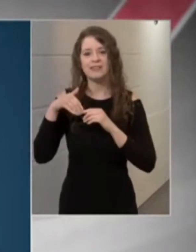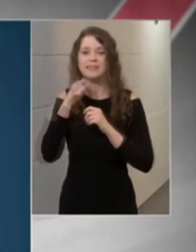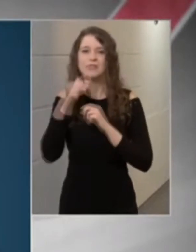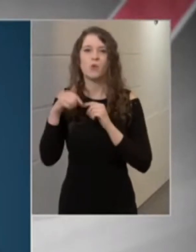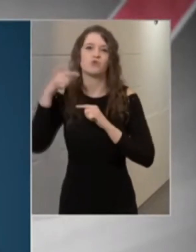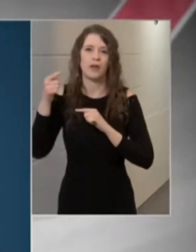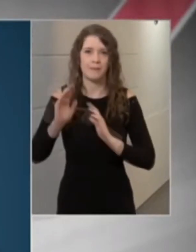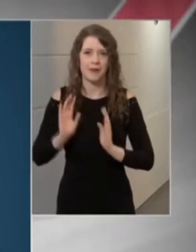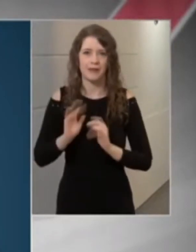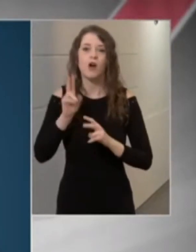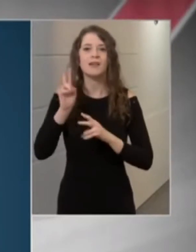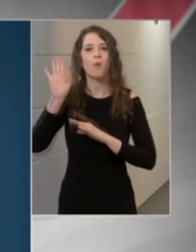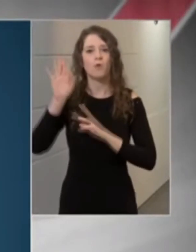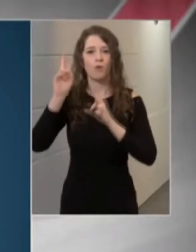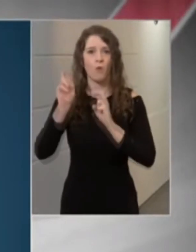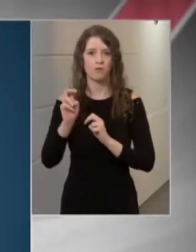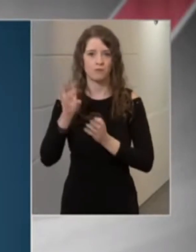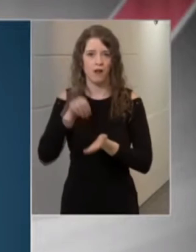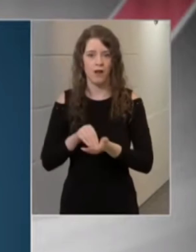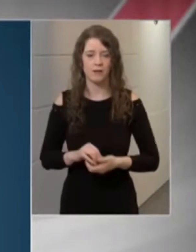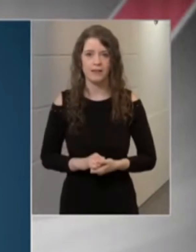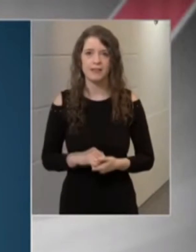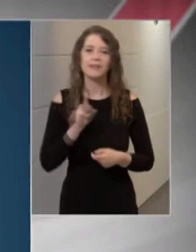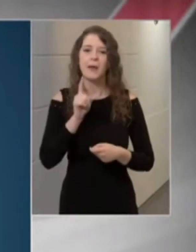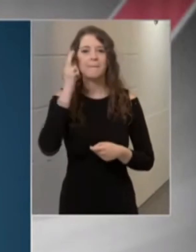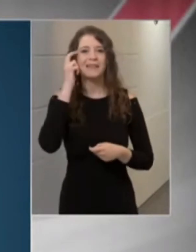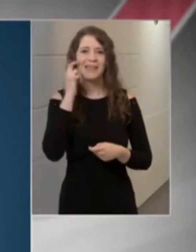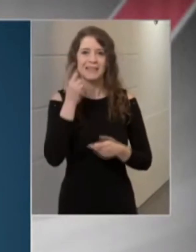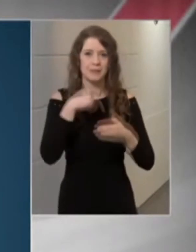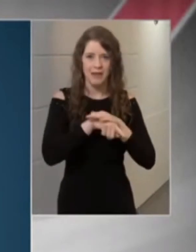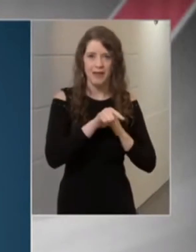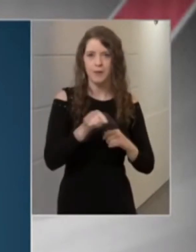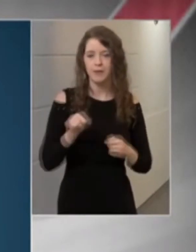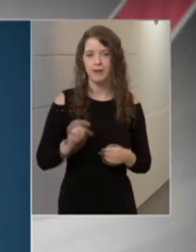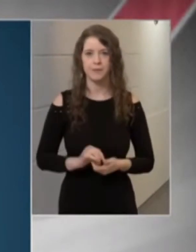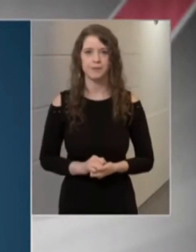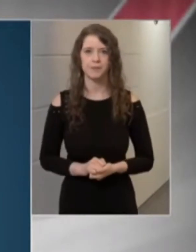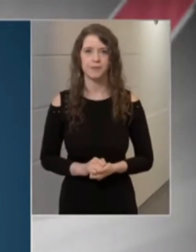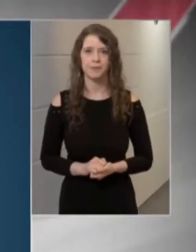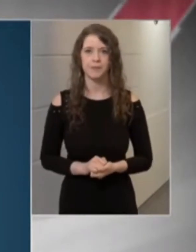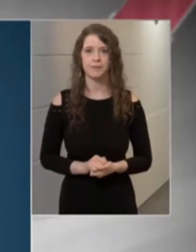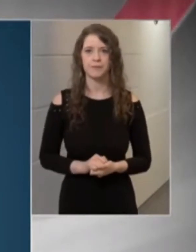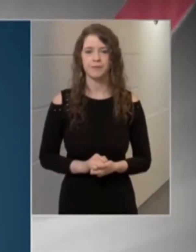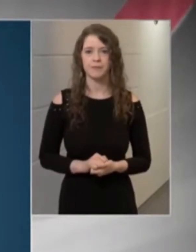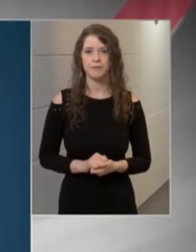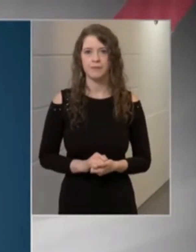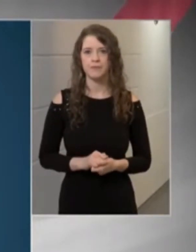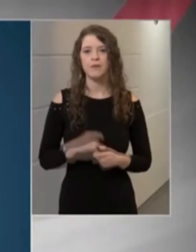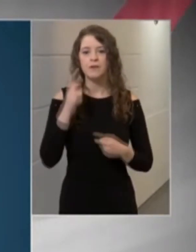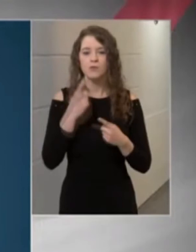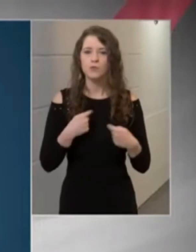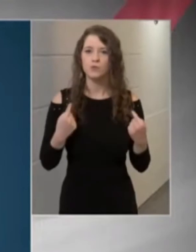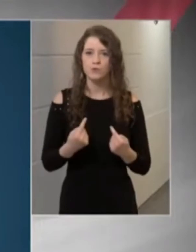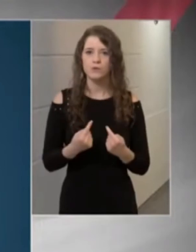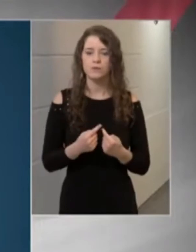akik otthonukban tartózkodnak, tehát nem intézmények lakói. Tudjuk azt, hogy még